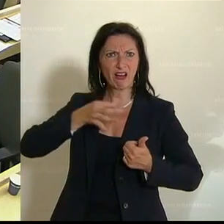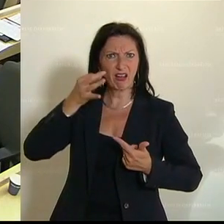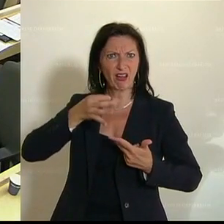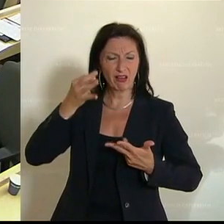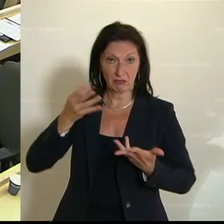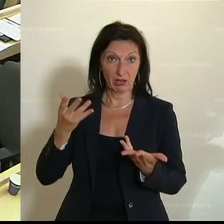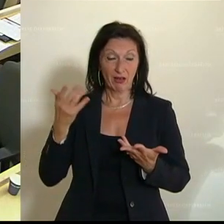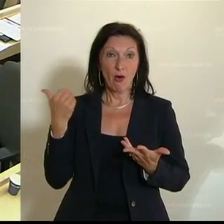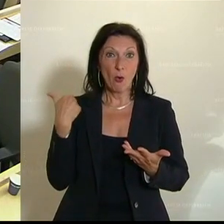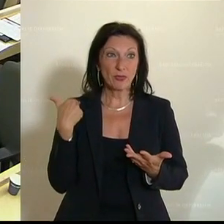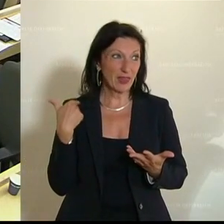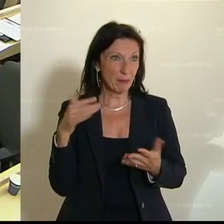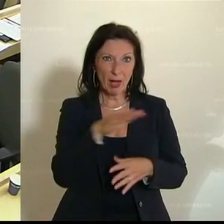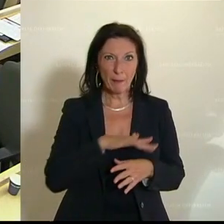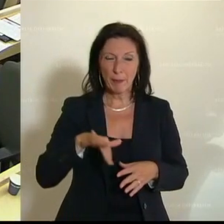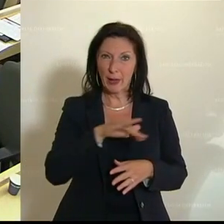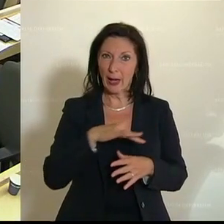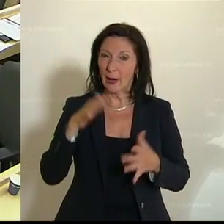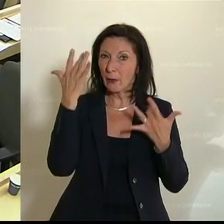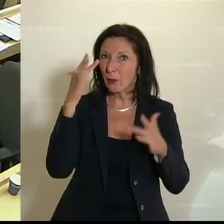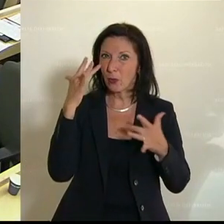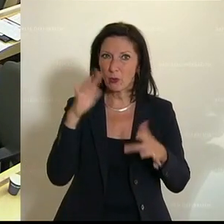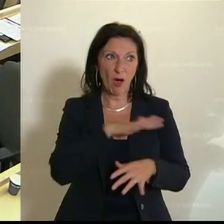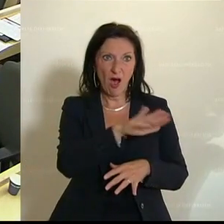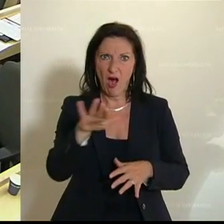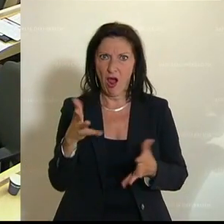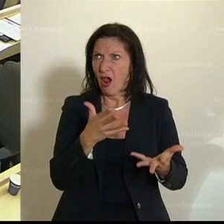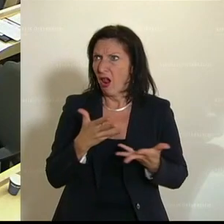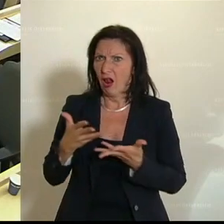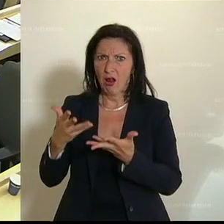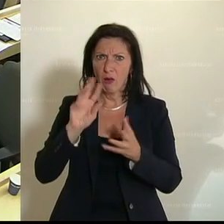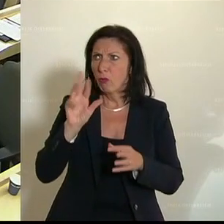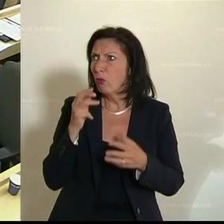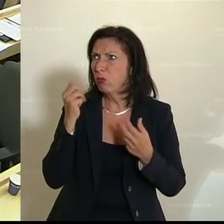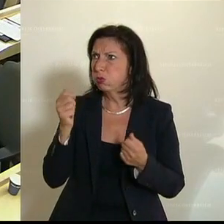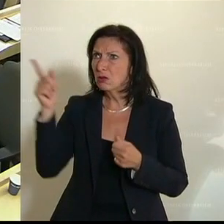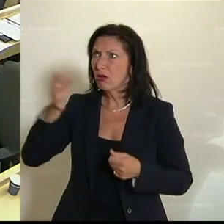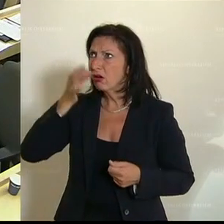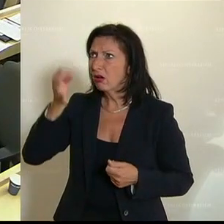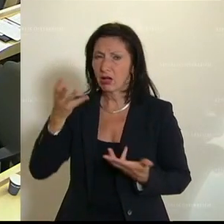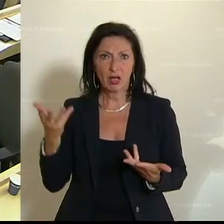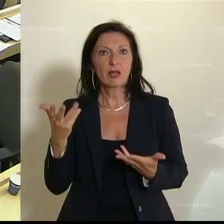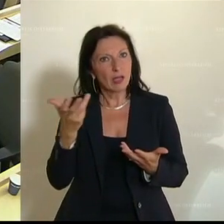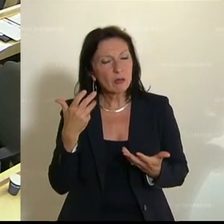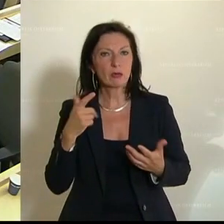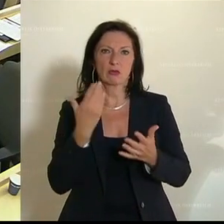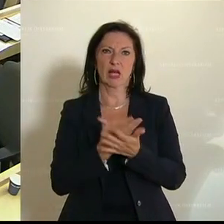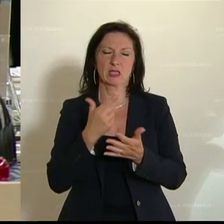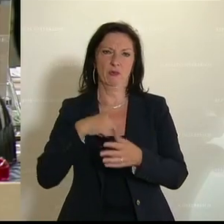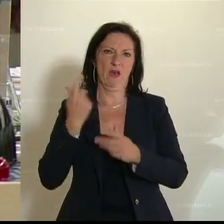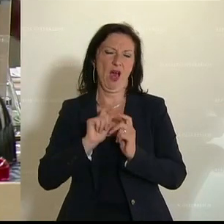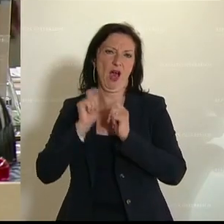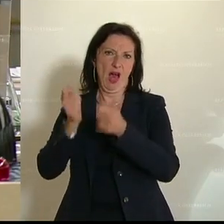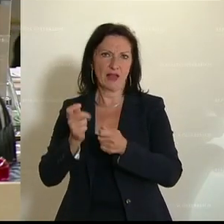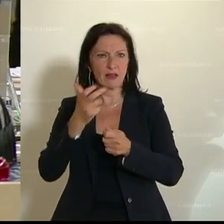Verunsicherung, die in der Kunst- und Kulturszene herrscht, zu beenden, eine Rechtssicherheit zu schaffen, eine Planbarkeit zu schaffen